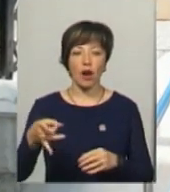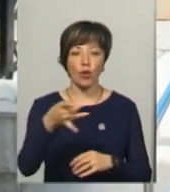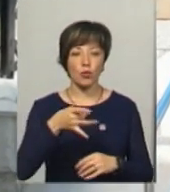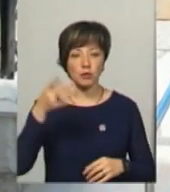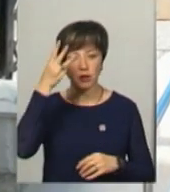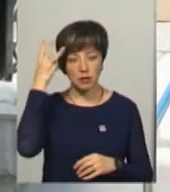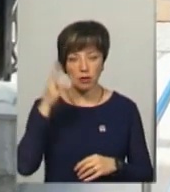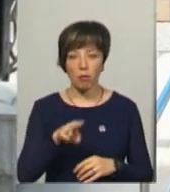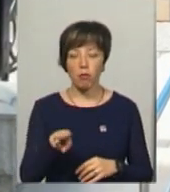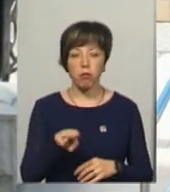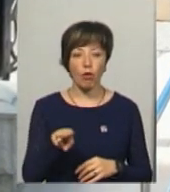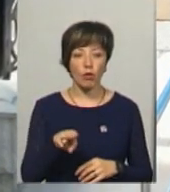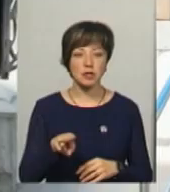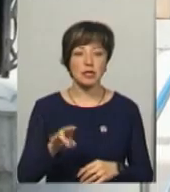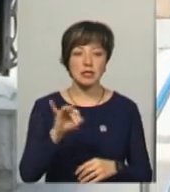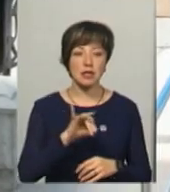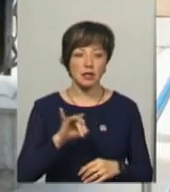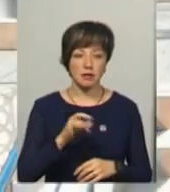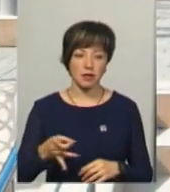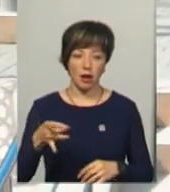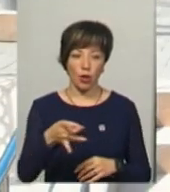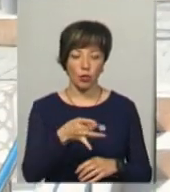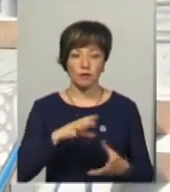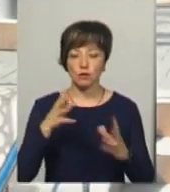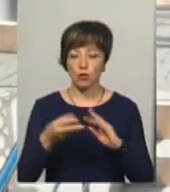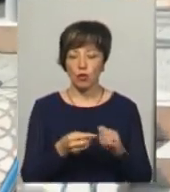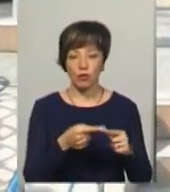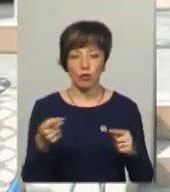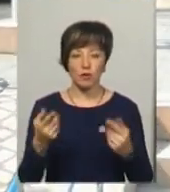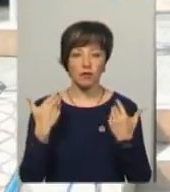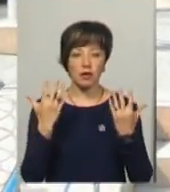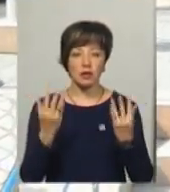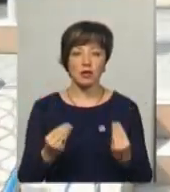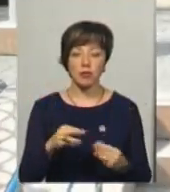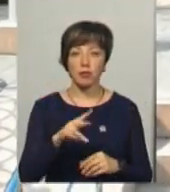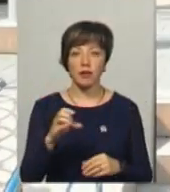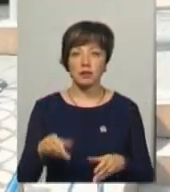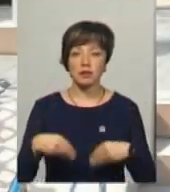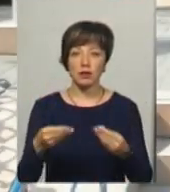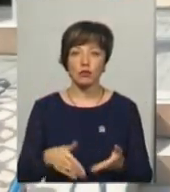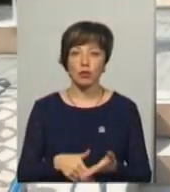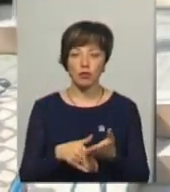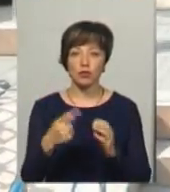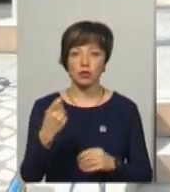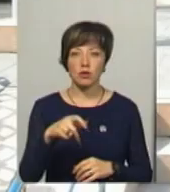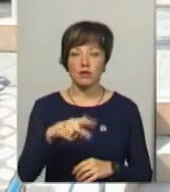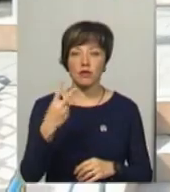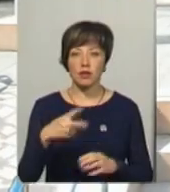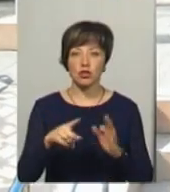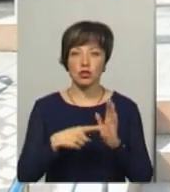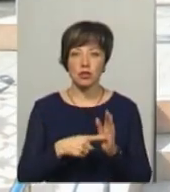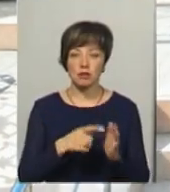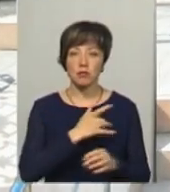районі, Полонському районі і З'яславському районі. Всього протягом вихідних рятувальникам надано допомогу 126